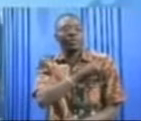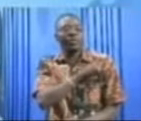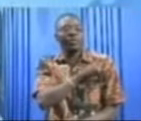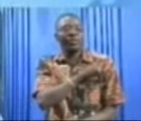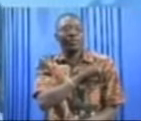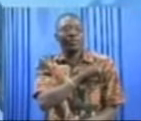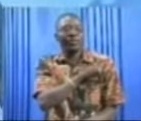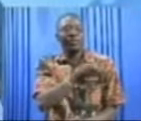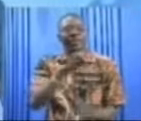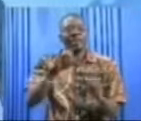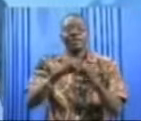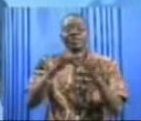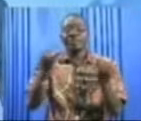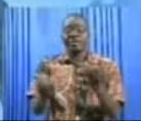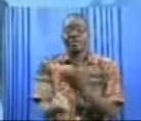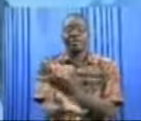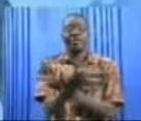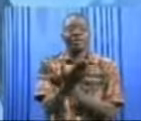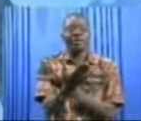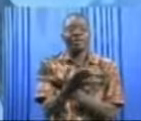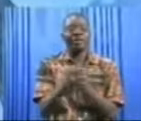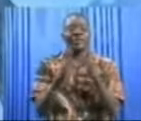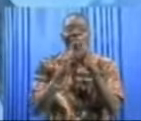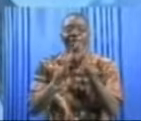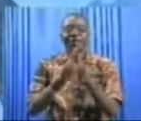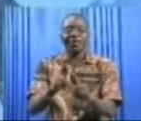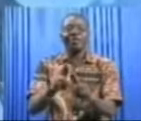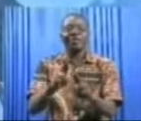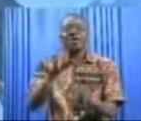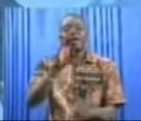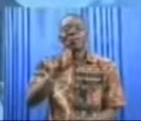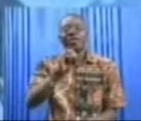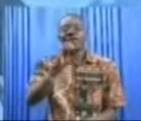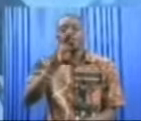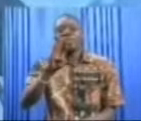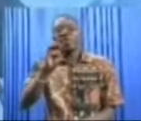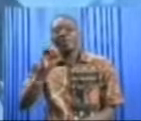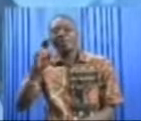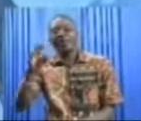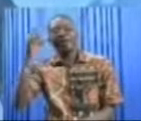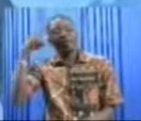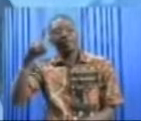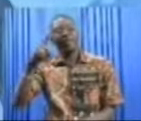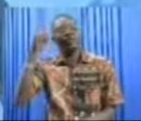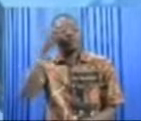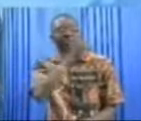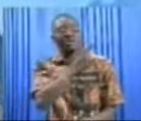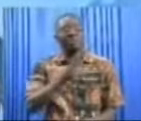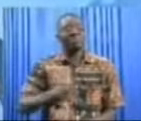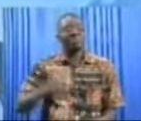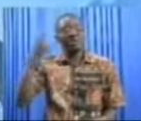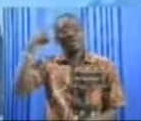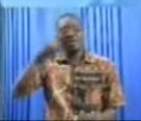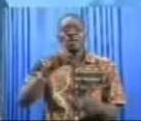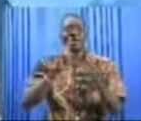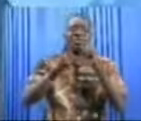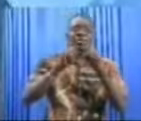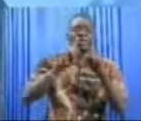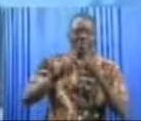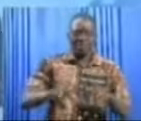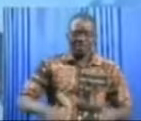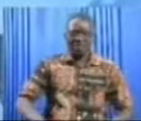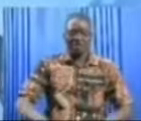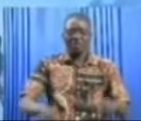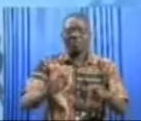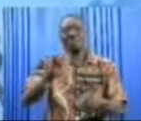Dans l'actualité ce matin, cette réponse de Beaumaf a haut député. Une semaine après la visite des parlementaires sur la route nationale